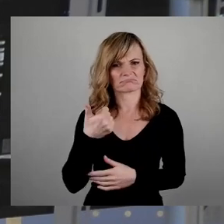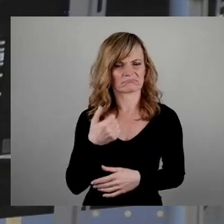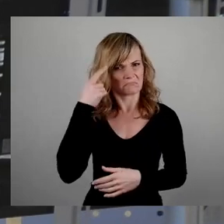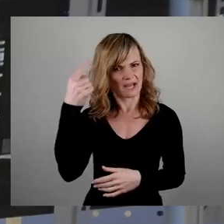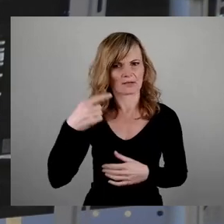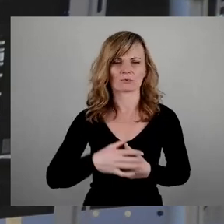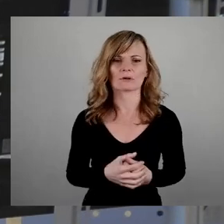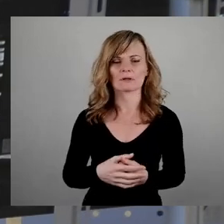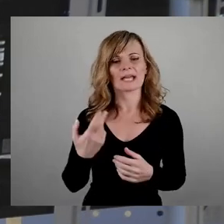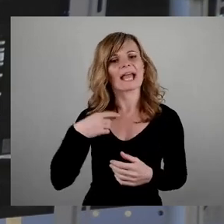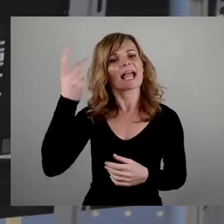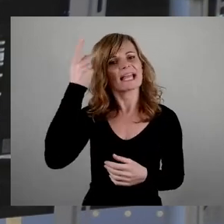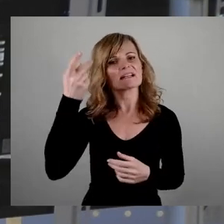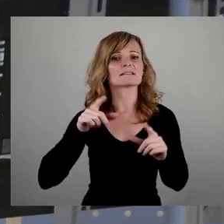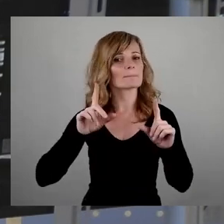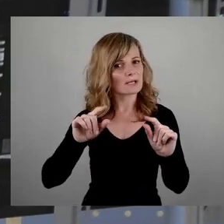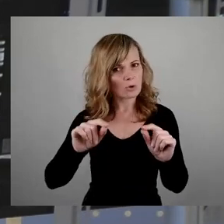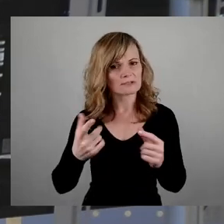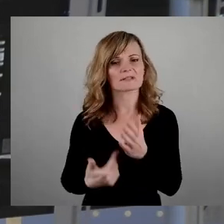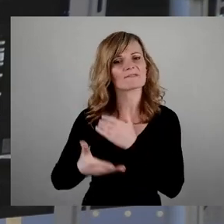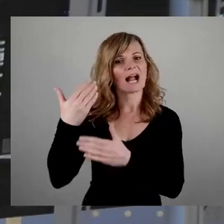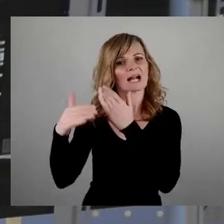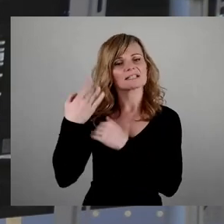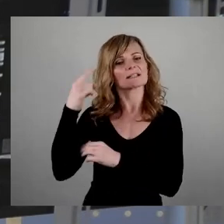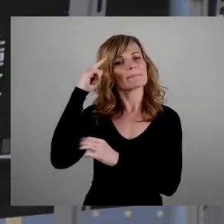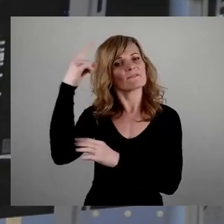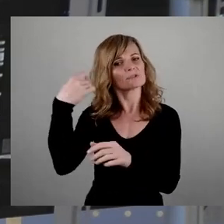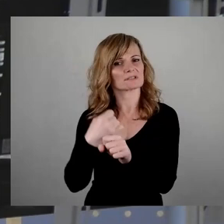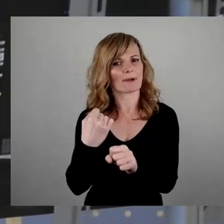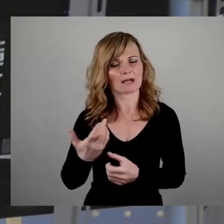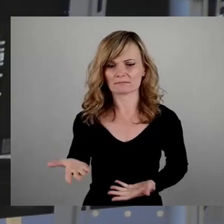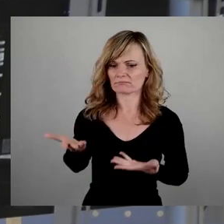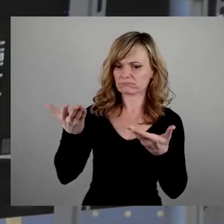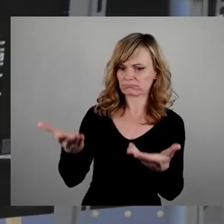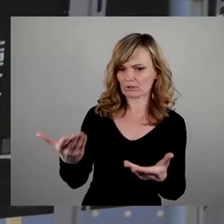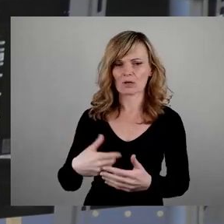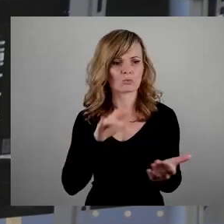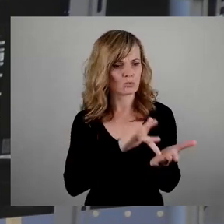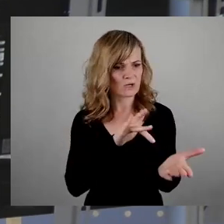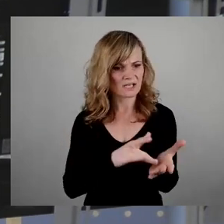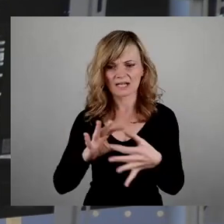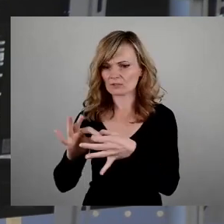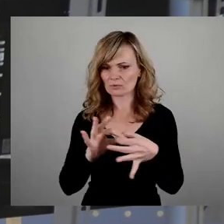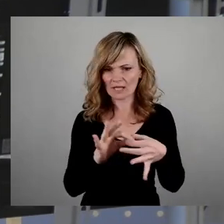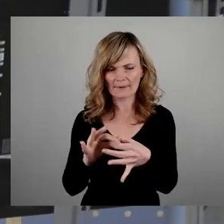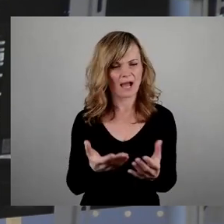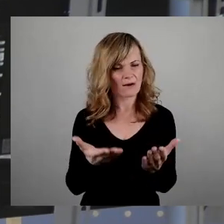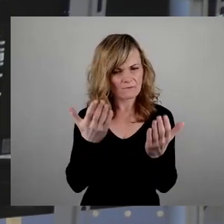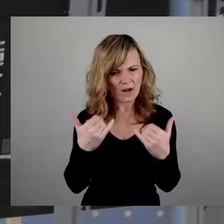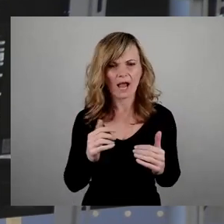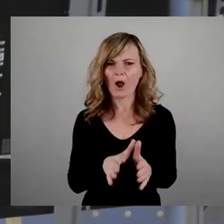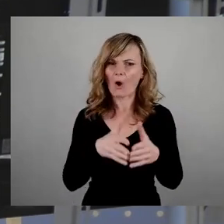Erinnern heißt doch, Vergangenes bewusst zu machen, Ursachen und Zusammenhänge zu erkunden und offen zu legen.